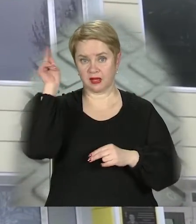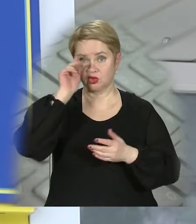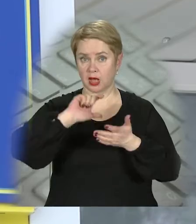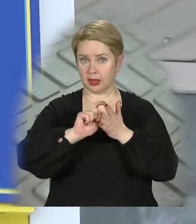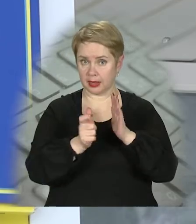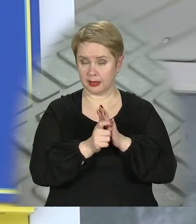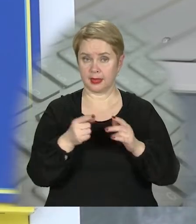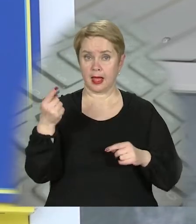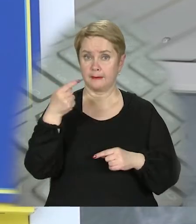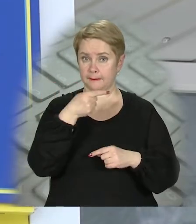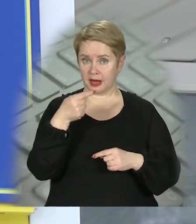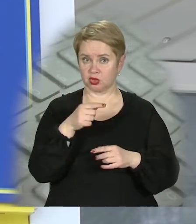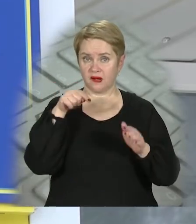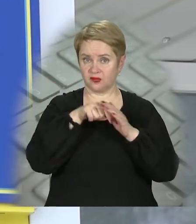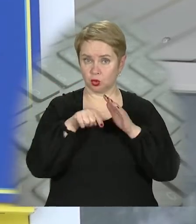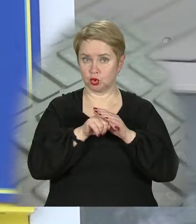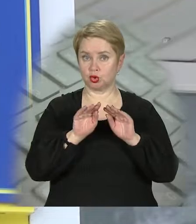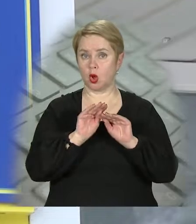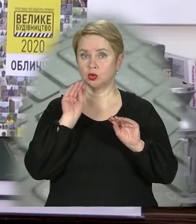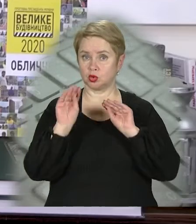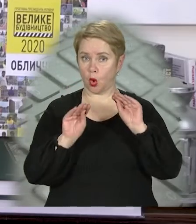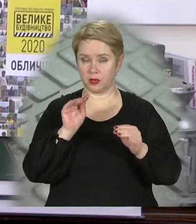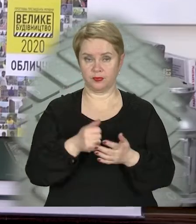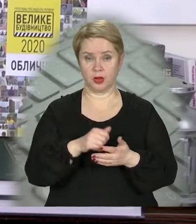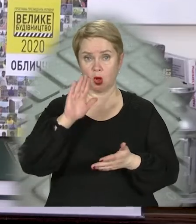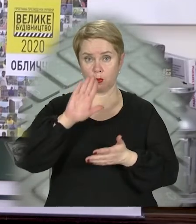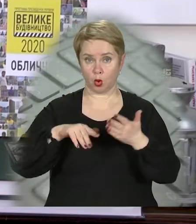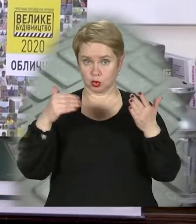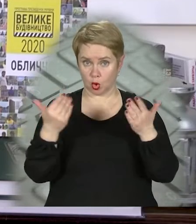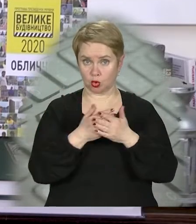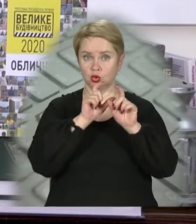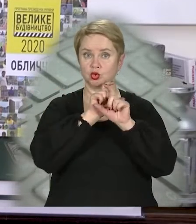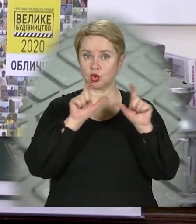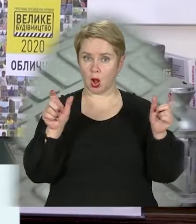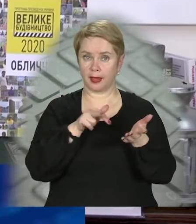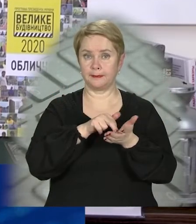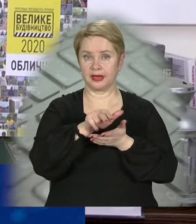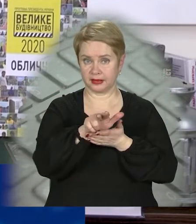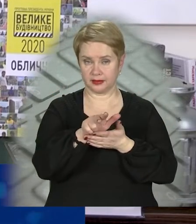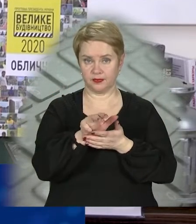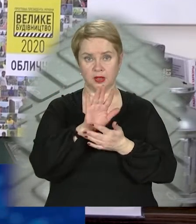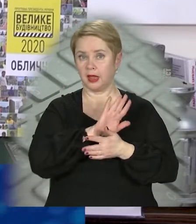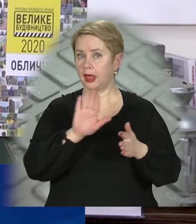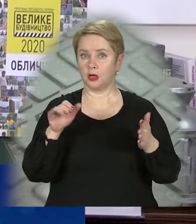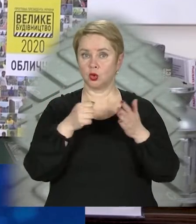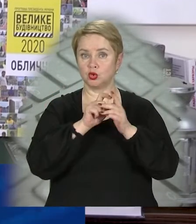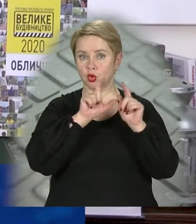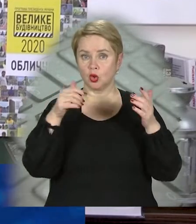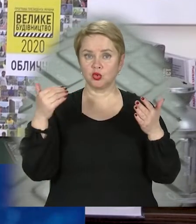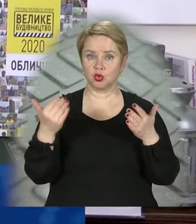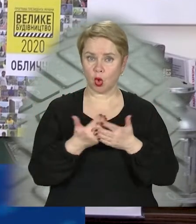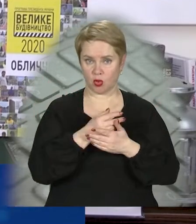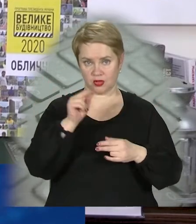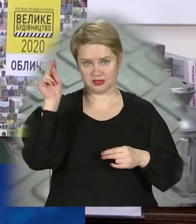класи. На першому триває внутрішнє оздоблення. Після оновлення школярі підуть не до школи, а до